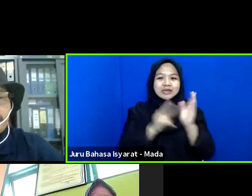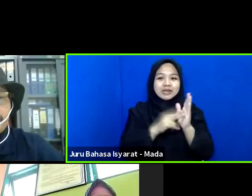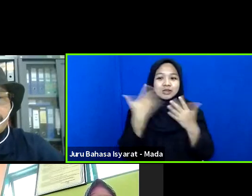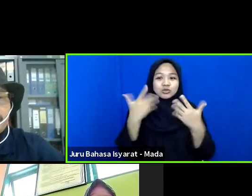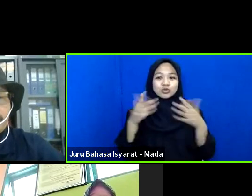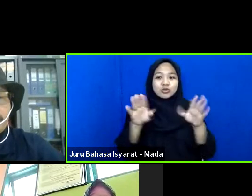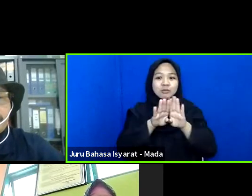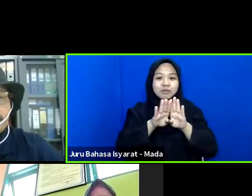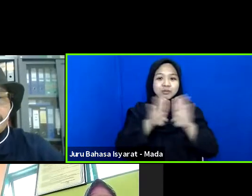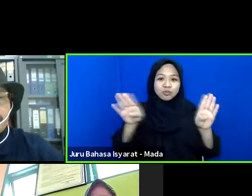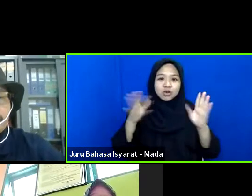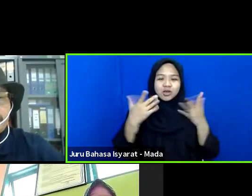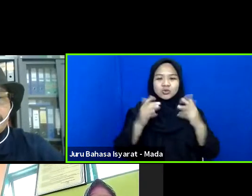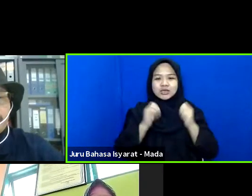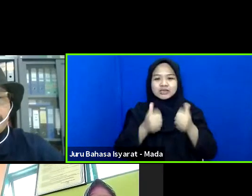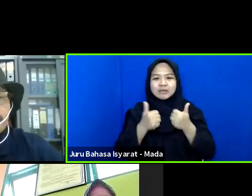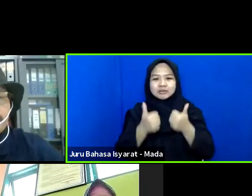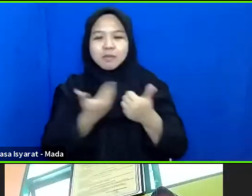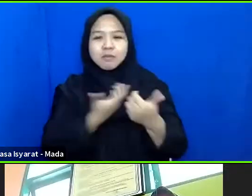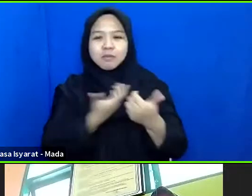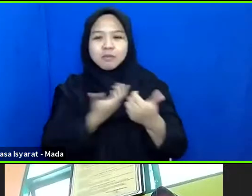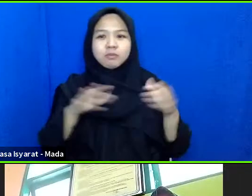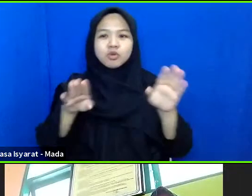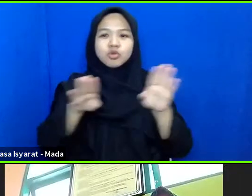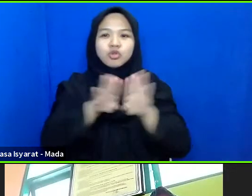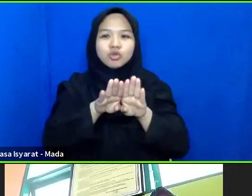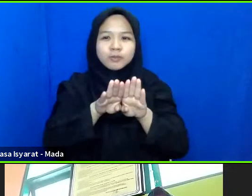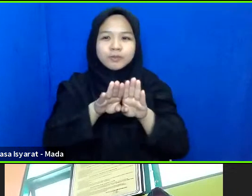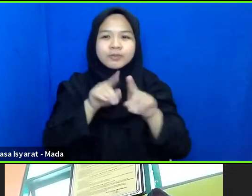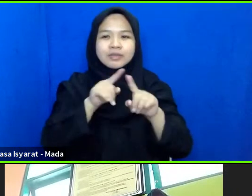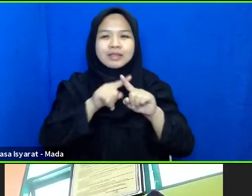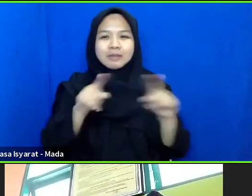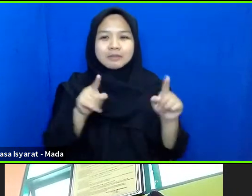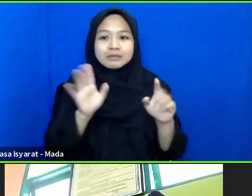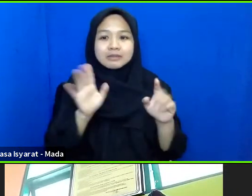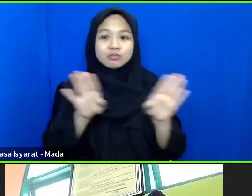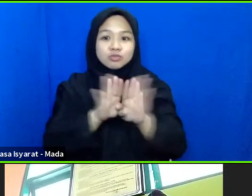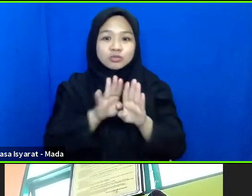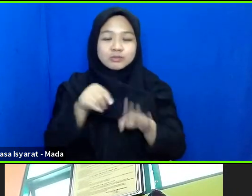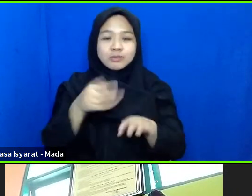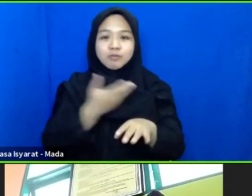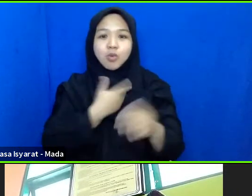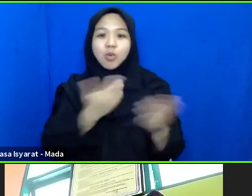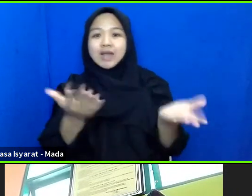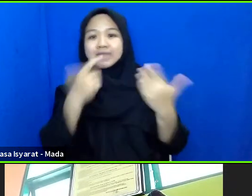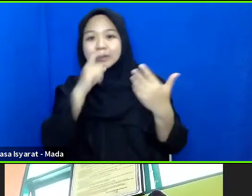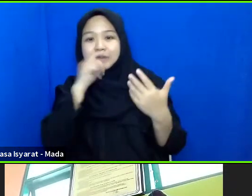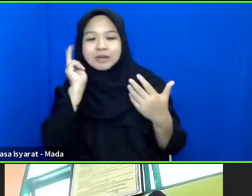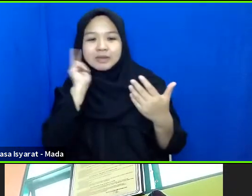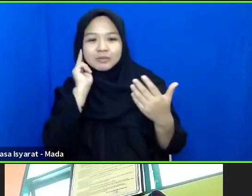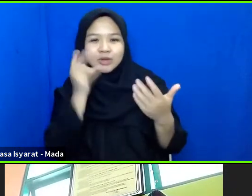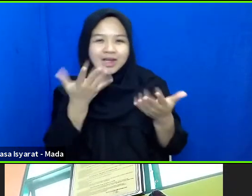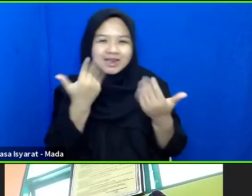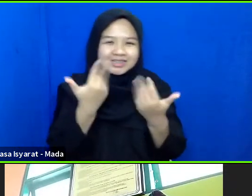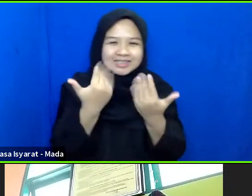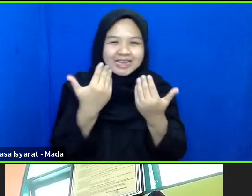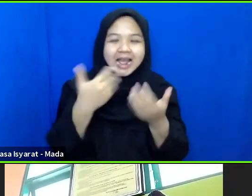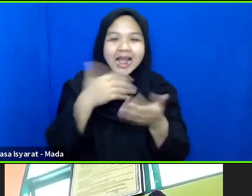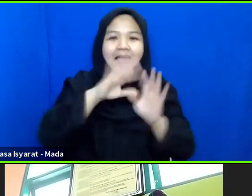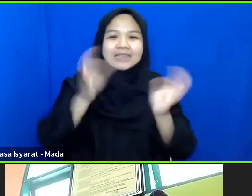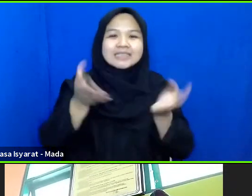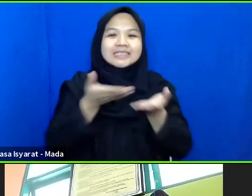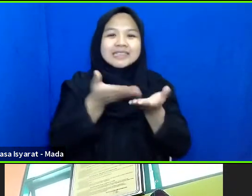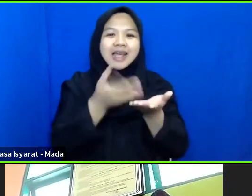Sudah Siap-siap Penutupan Tapi Sebelum Penutupan Saya Ingin Mengajak Bapak Ibu Untuk Mengunduh Hadiah-hadiah Kita Dulu